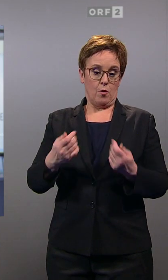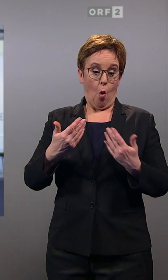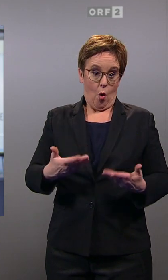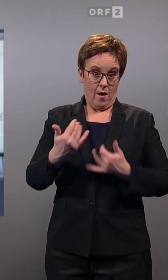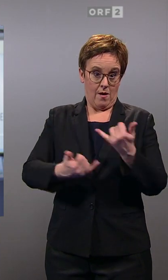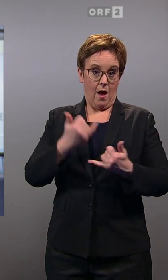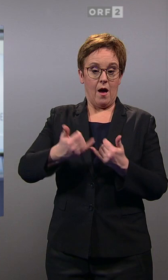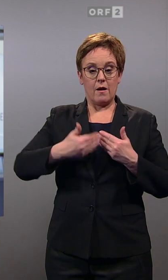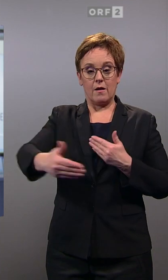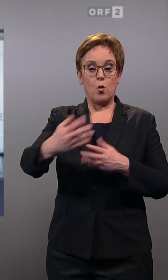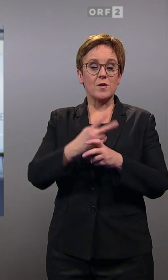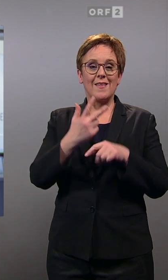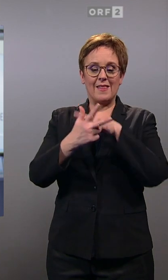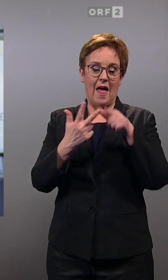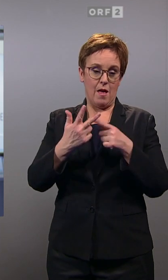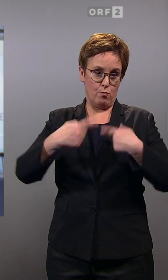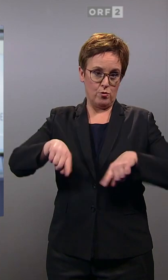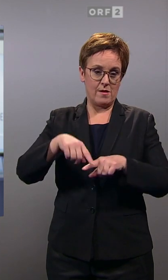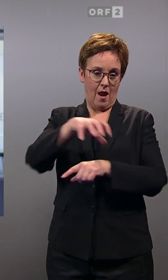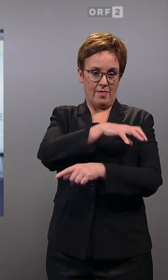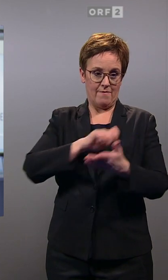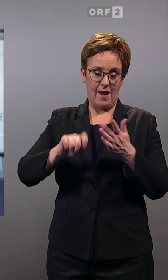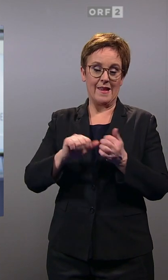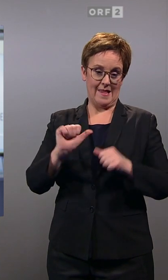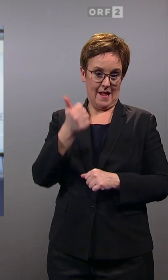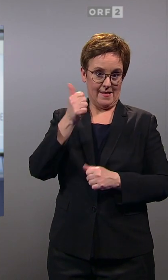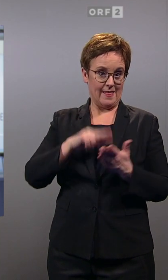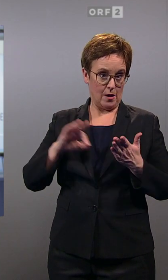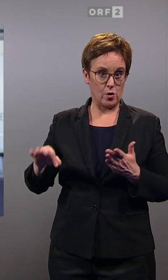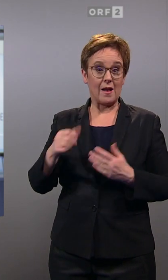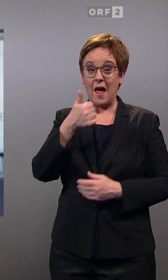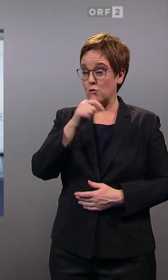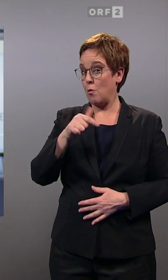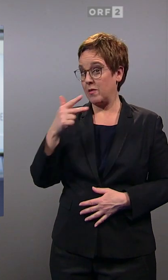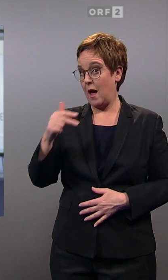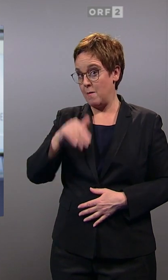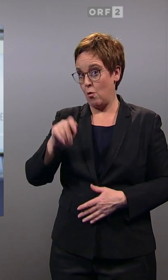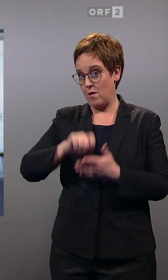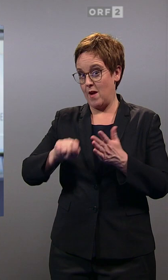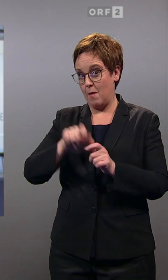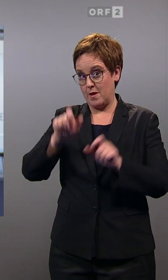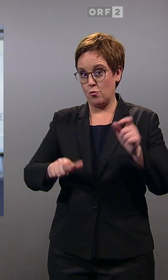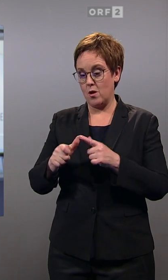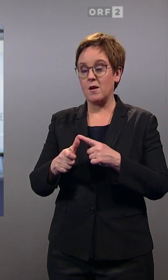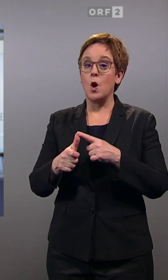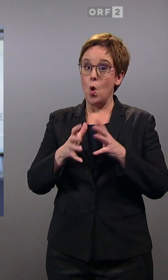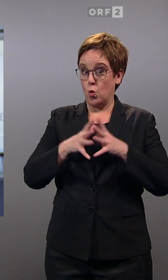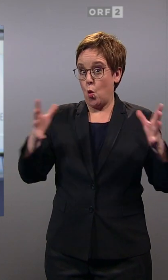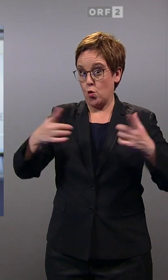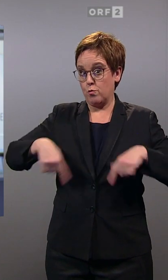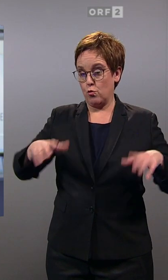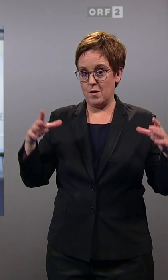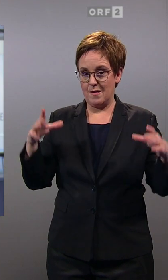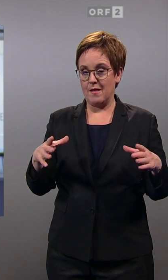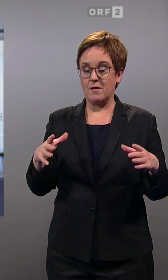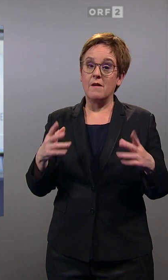heuer in Österreich. Niederösterreich macht den ersten Schritt mit 1,3 Millionen Wählerinnen und Wählern ein sehr großes Bundesland,